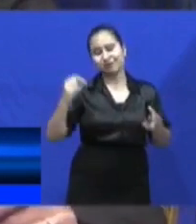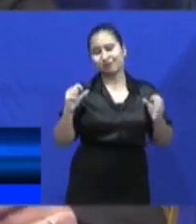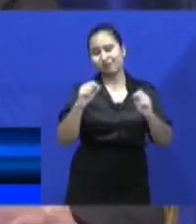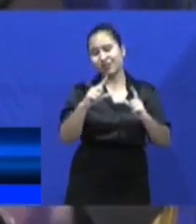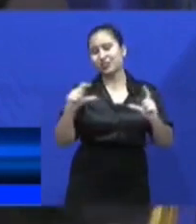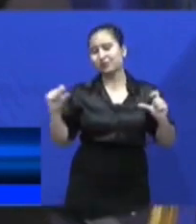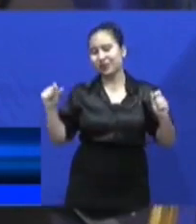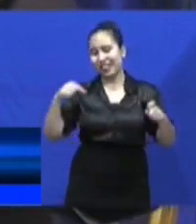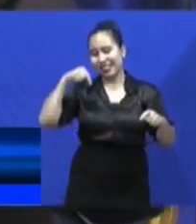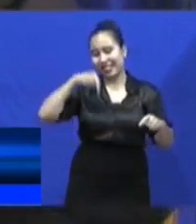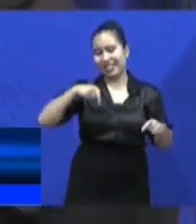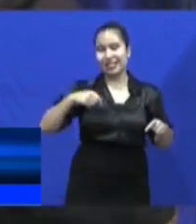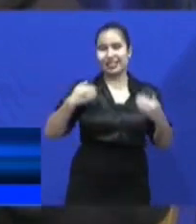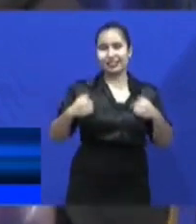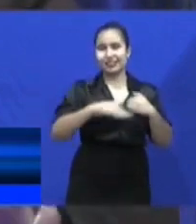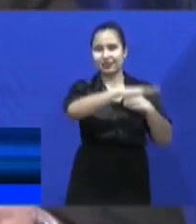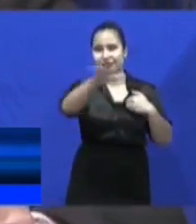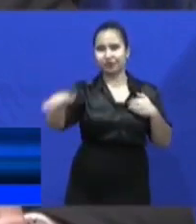samenleving.